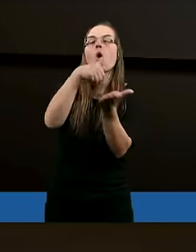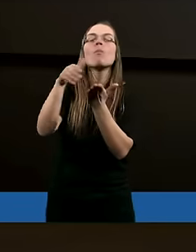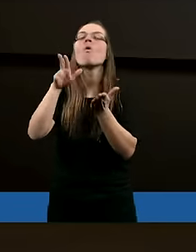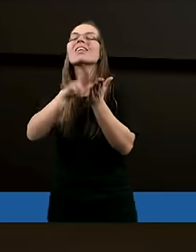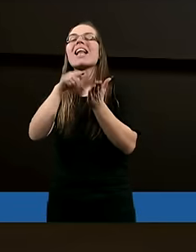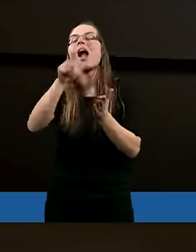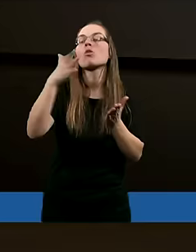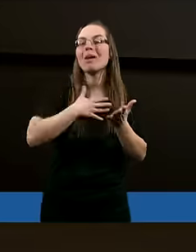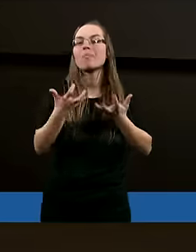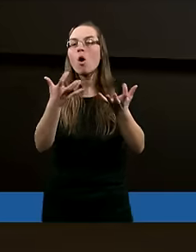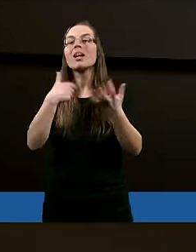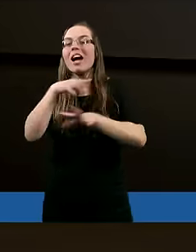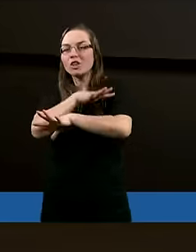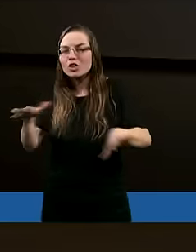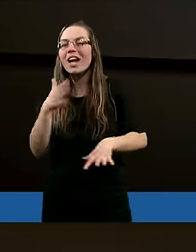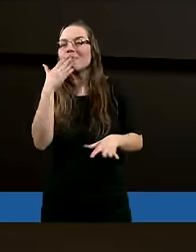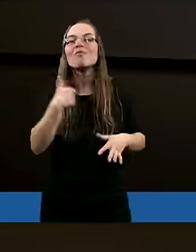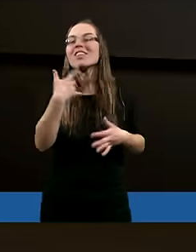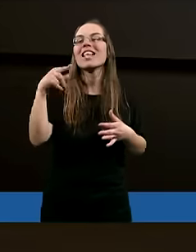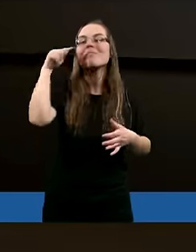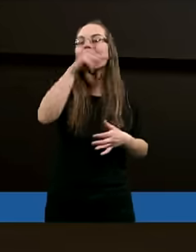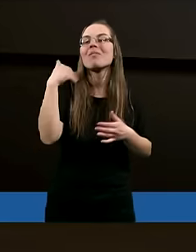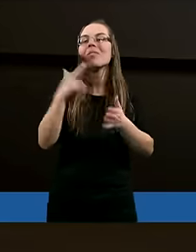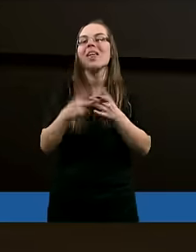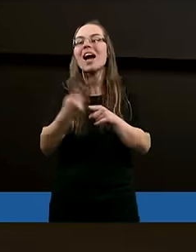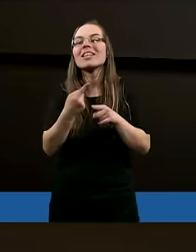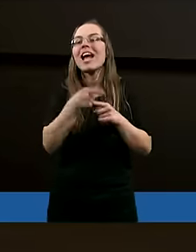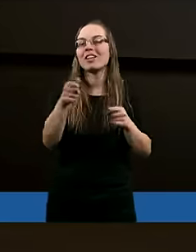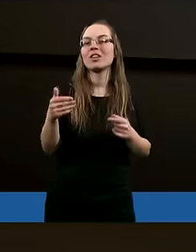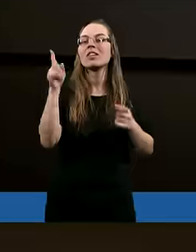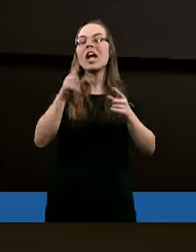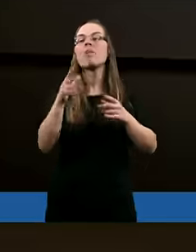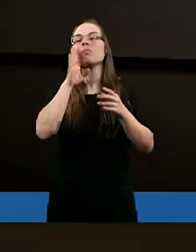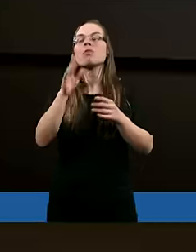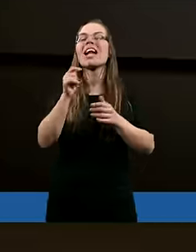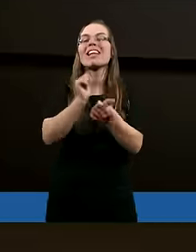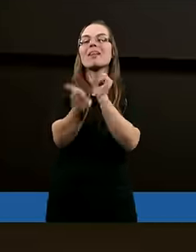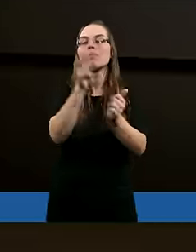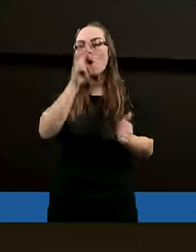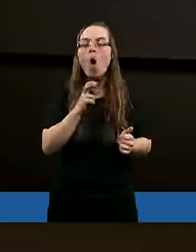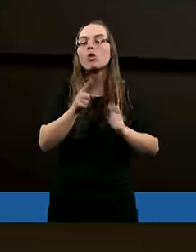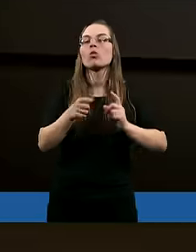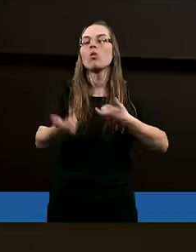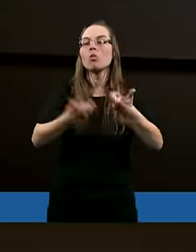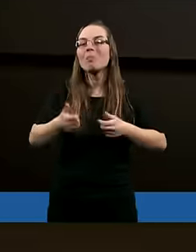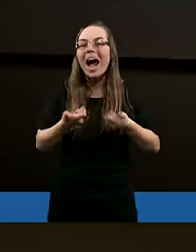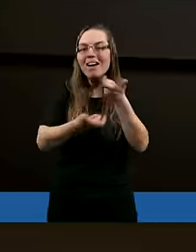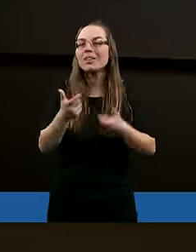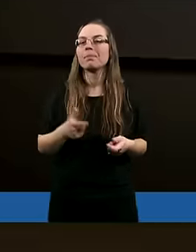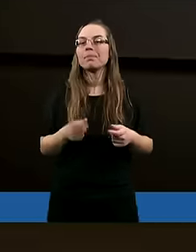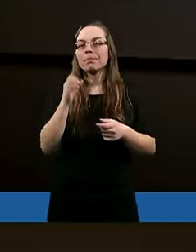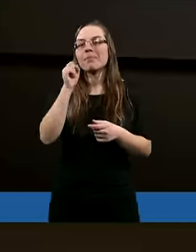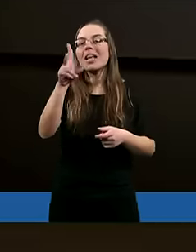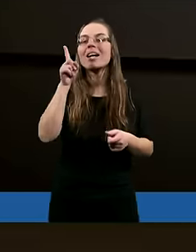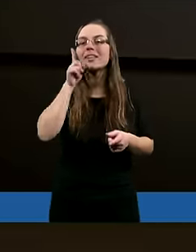mam ochotę. I to mówię szczerze. Więc niweluję to na przykład uprawianiem sportu. Ale tak